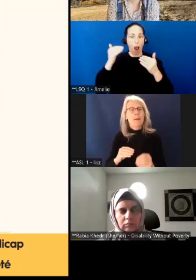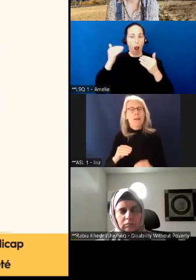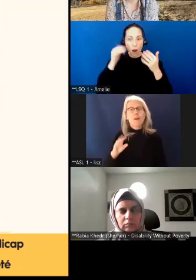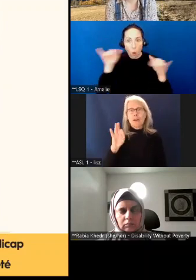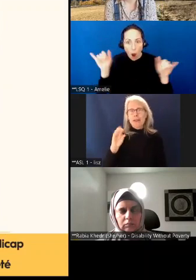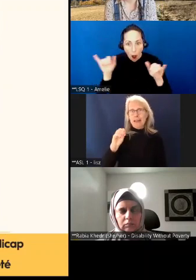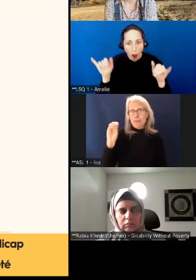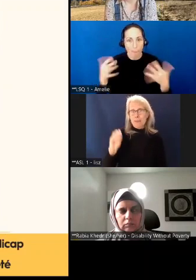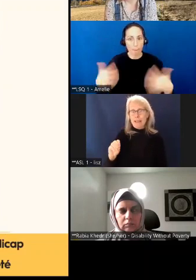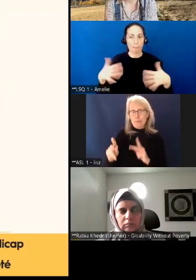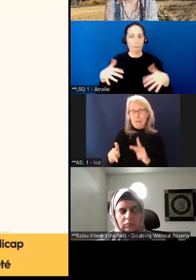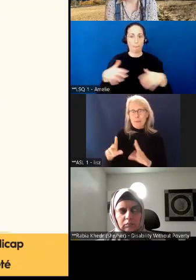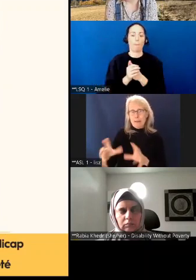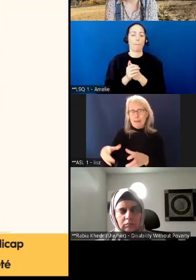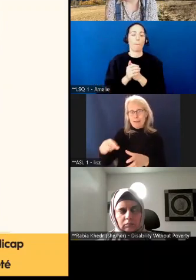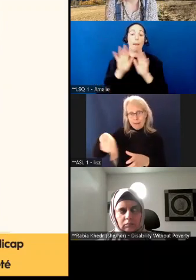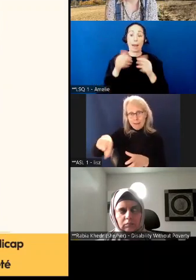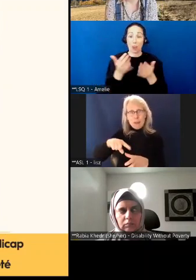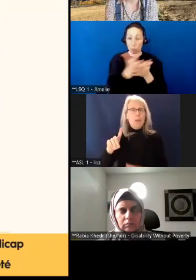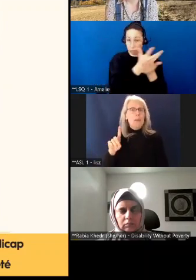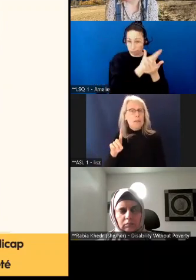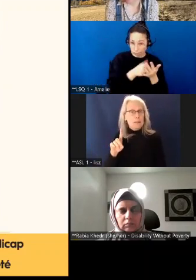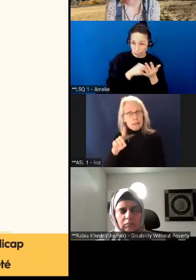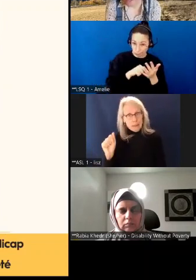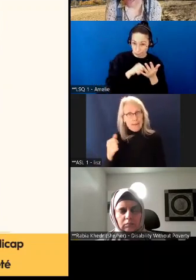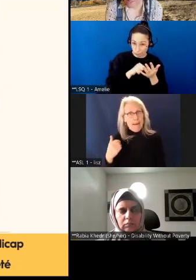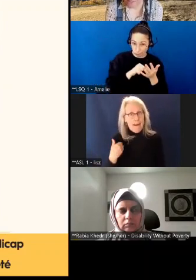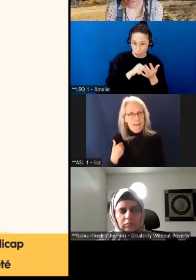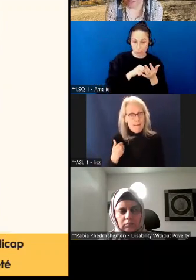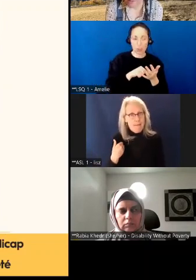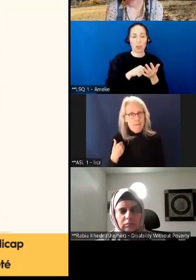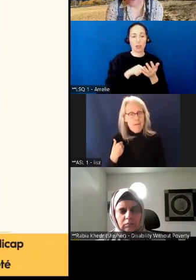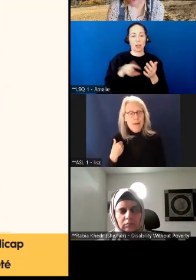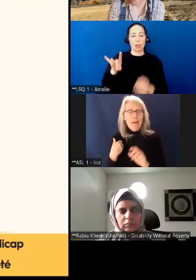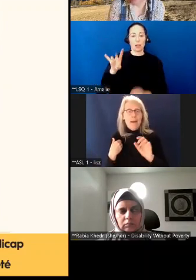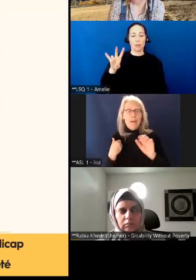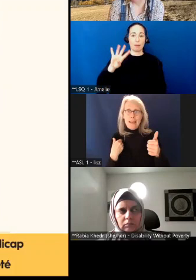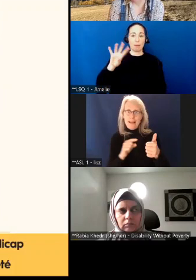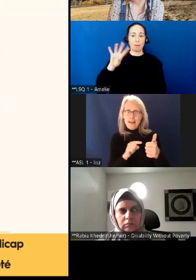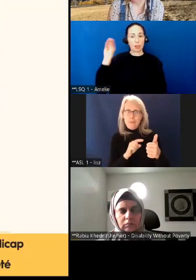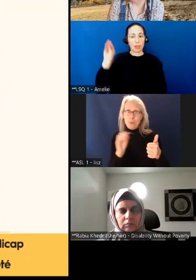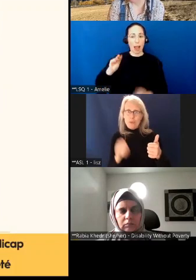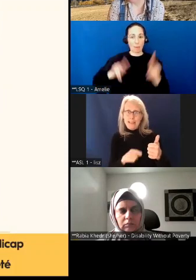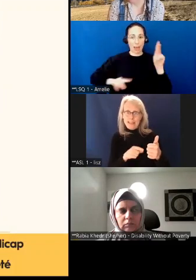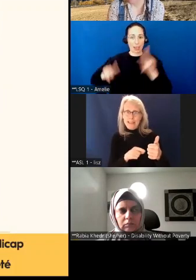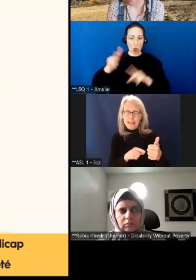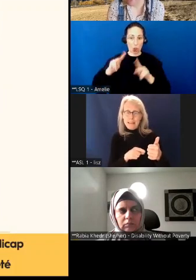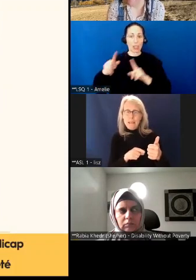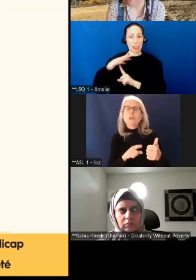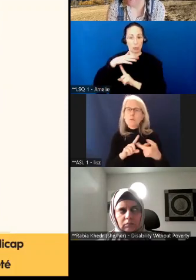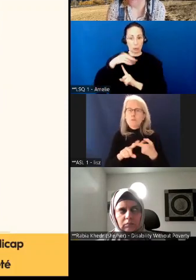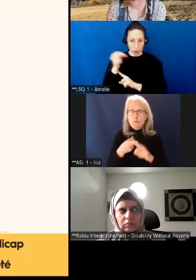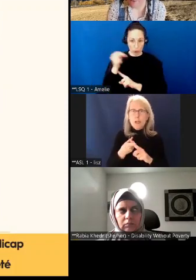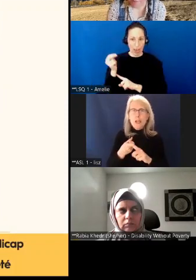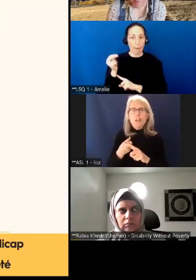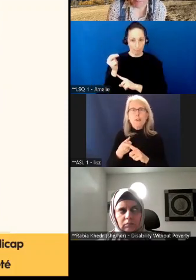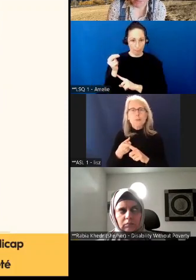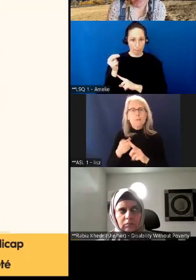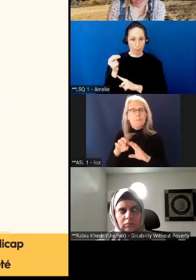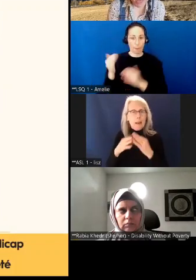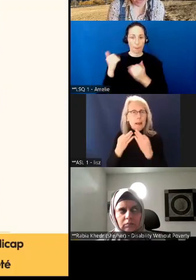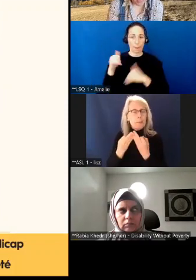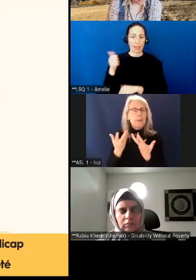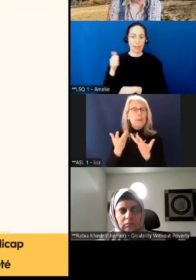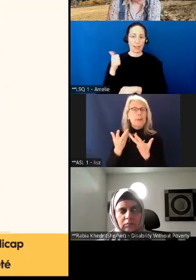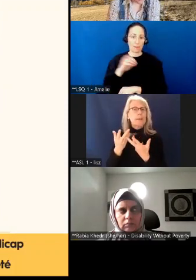À partir de cela, 87 % des personnes étaient en situation de handicap. 10 %